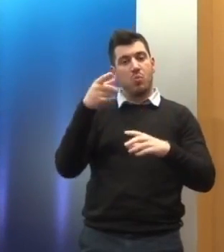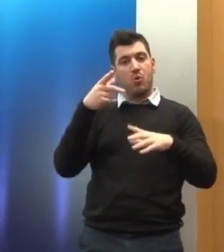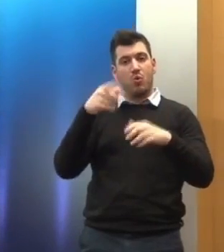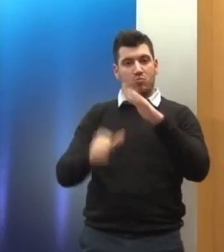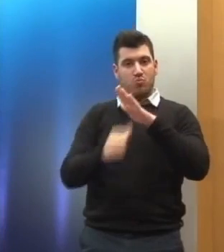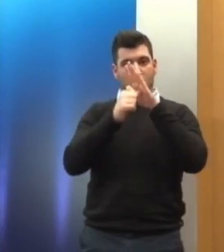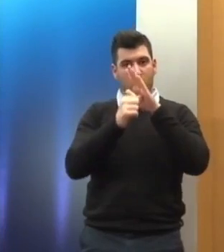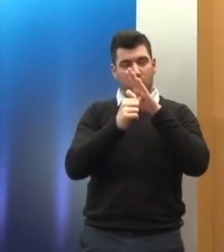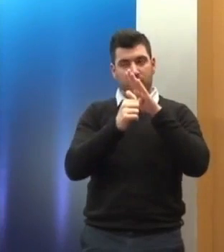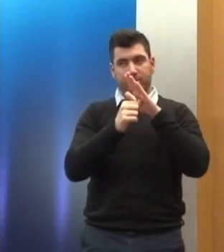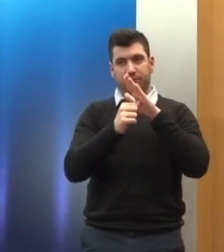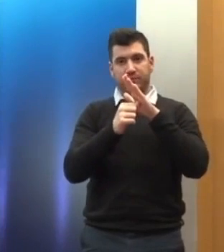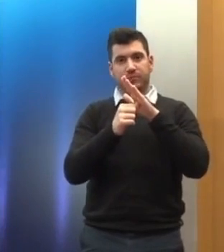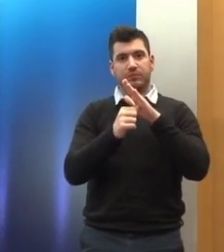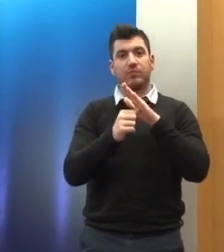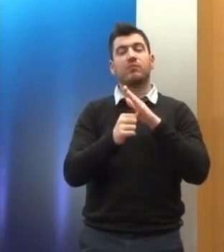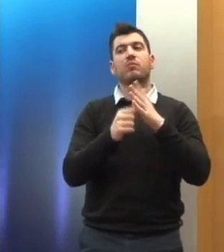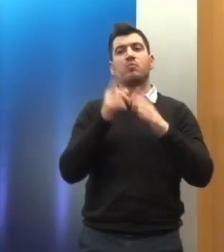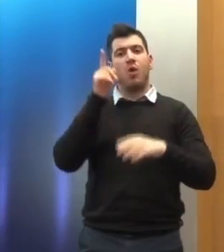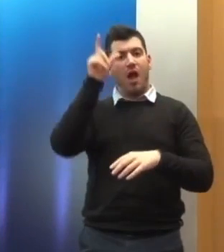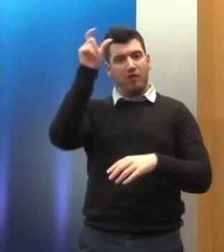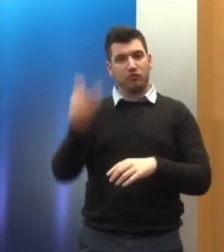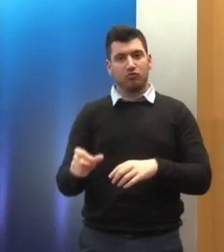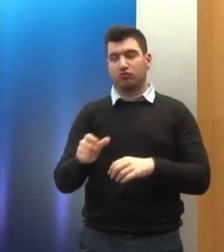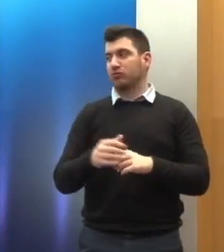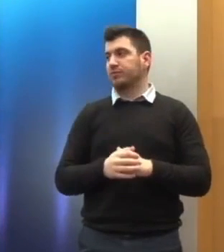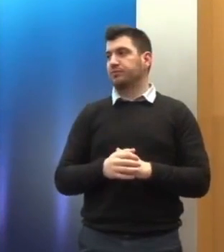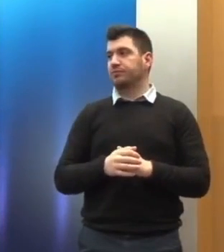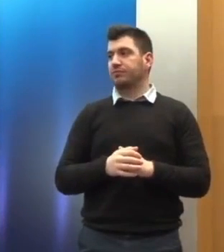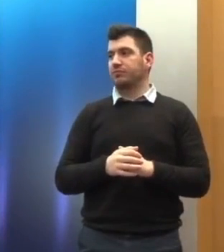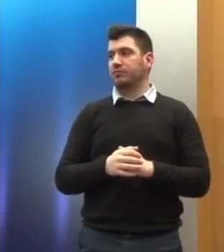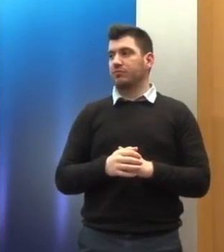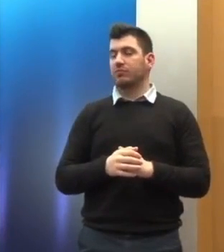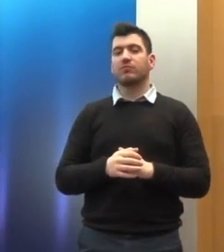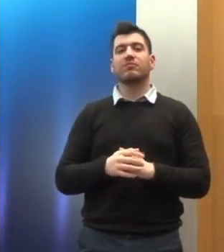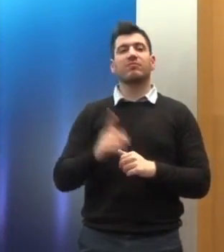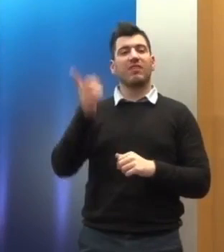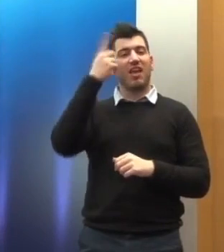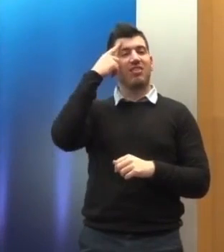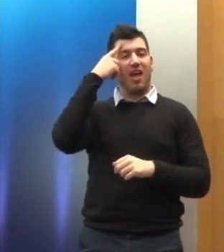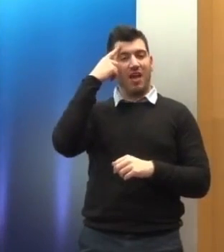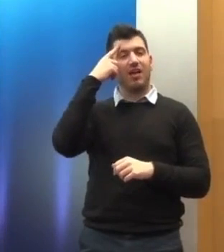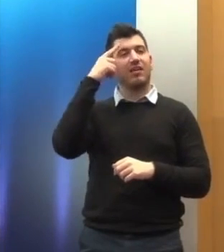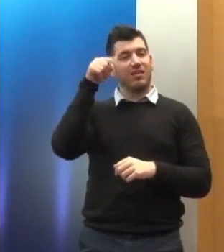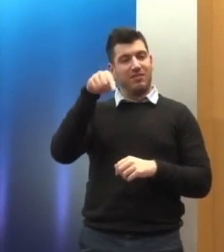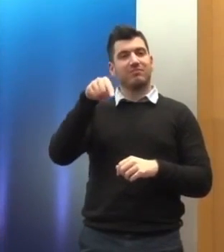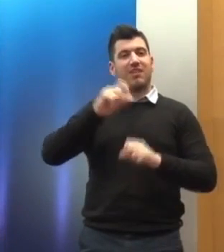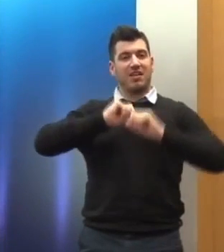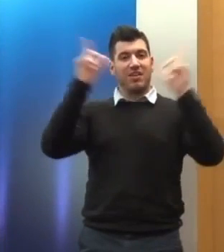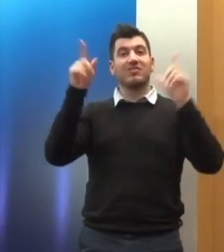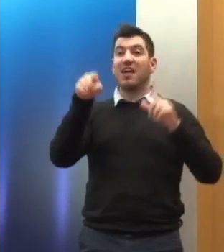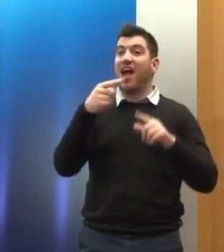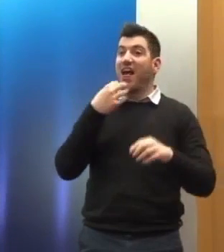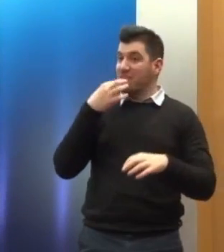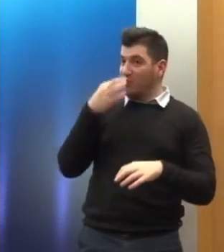αρχικά δρομολογήσει μια τέτοια ιδέα, τον κύριο Παπαγμάνο. Θα το έλεγα μόλις τελειώνατε.